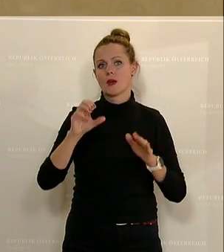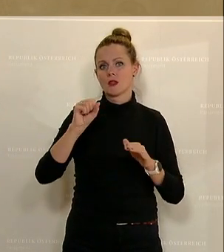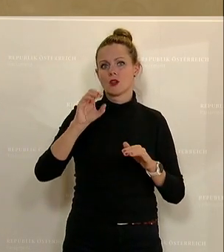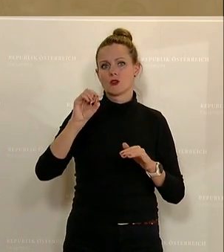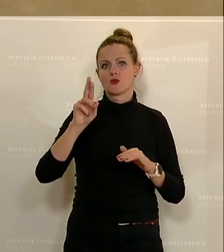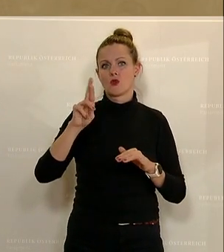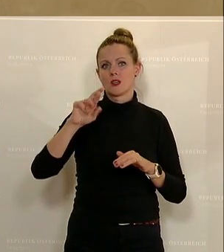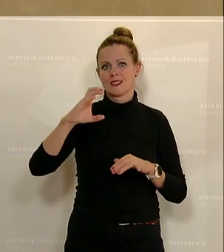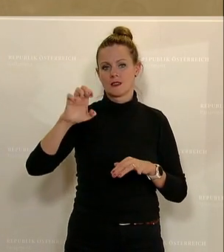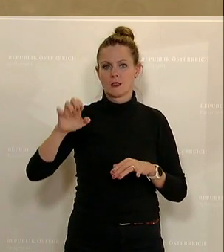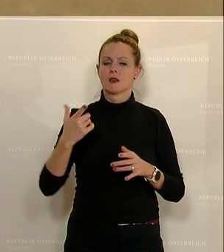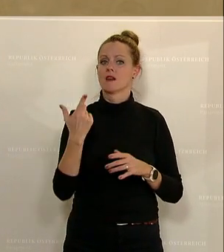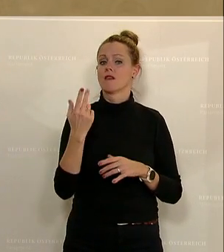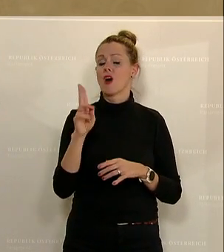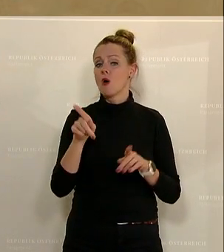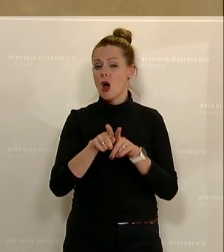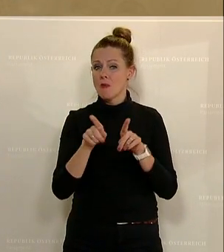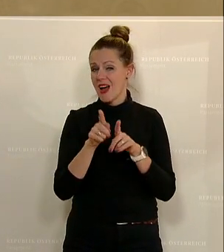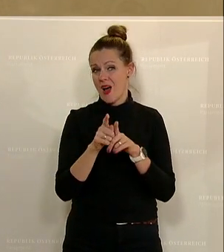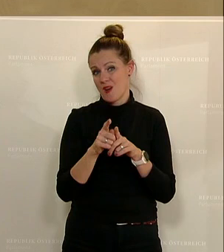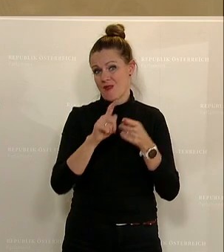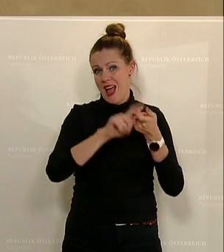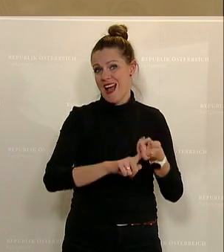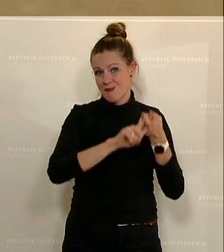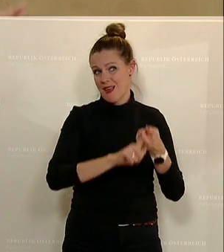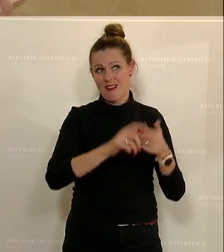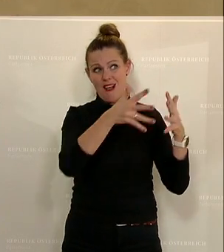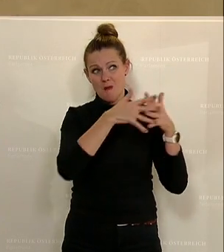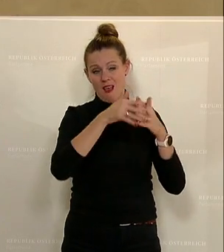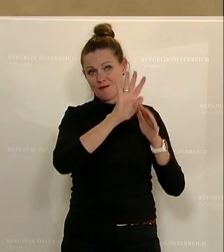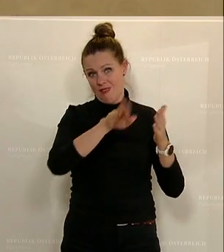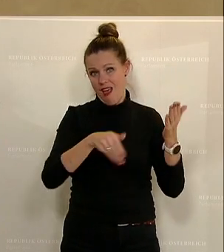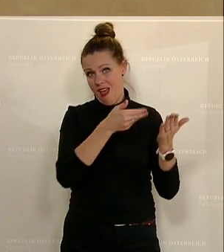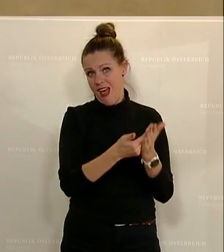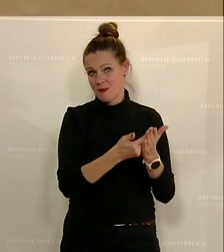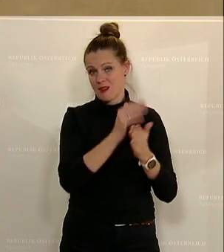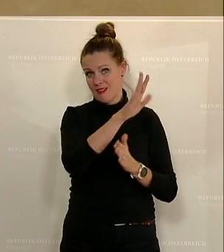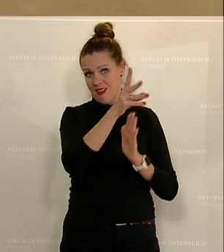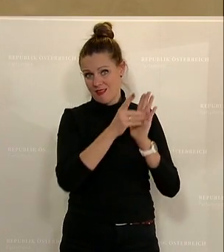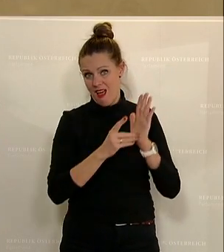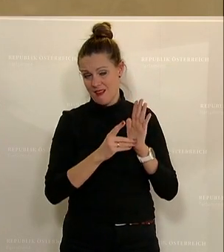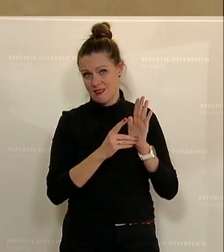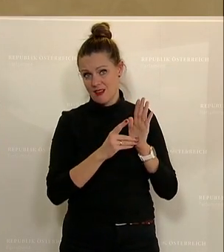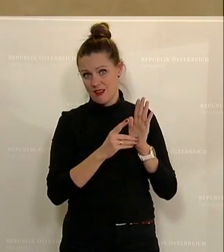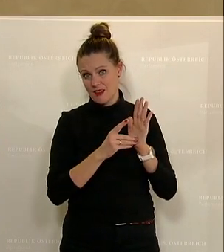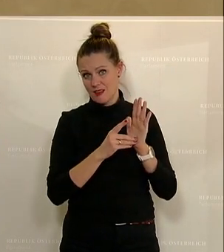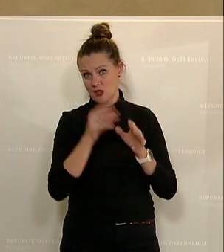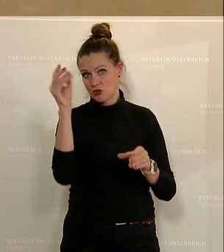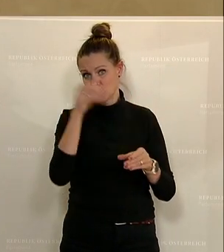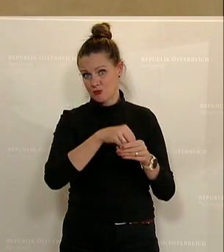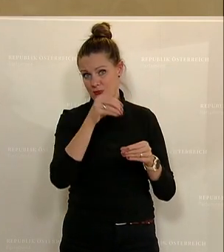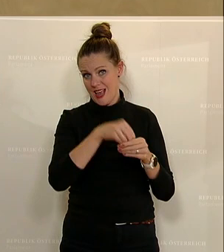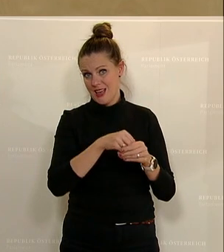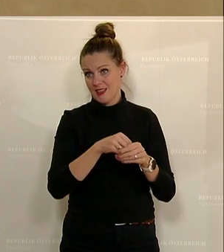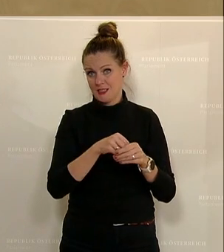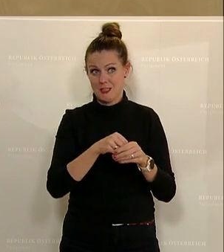sollte darauf setzen. Weil wir immer wieder abhängig sind von amerikanischen Anbietern und von deren Datenspeicherung, die